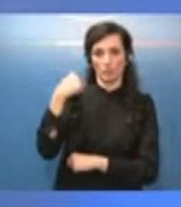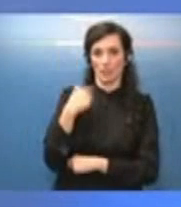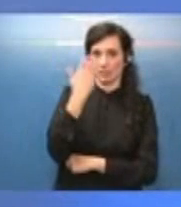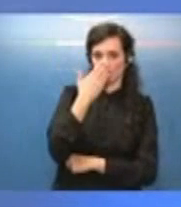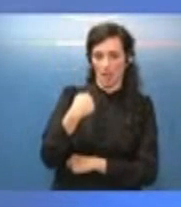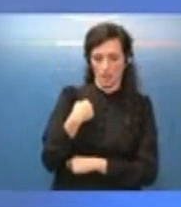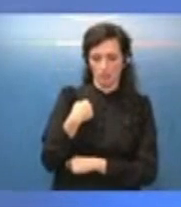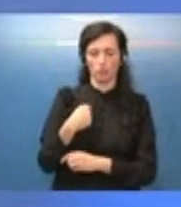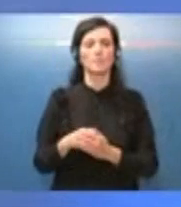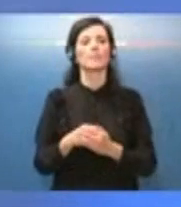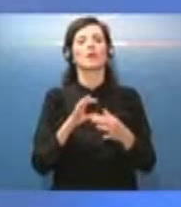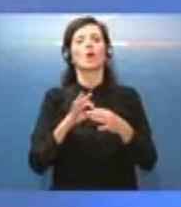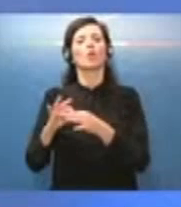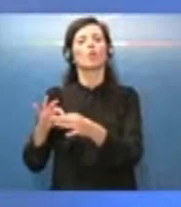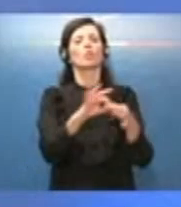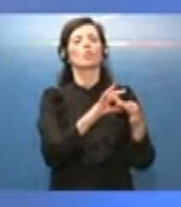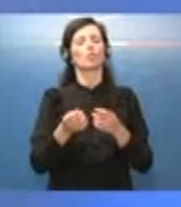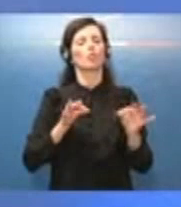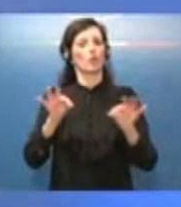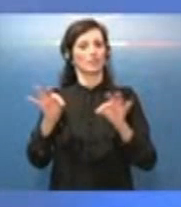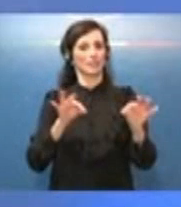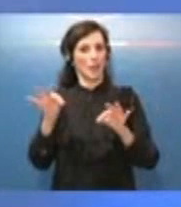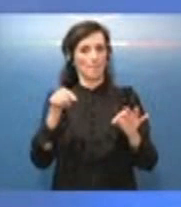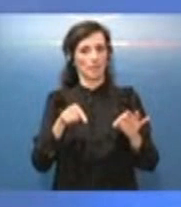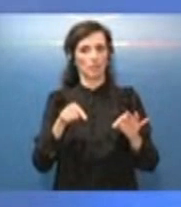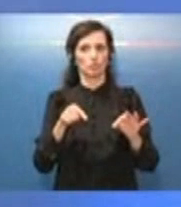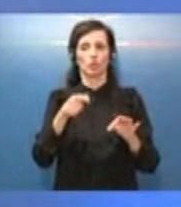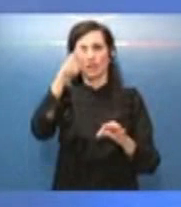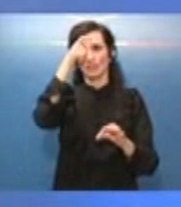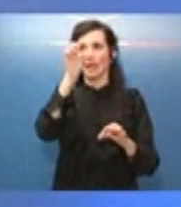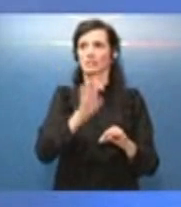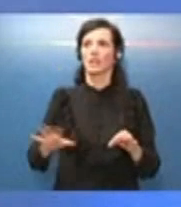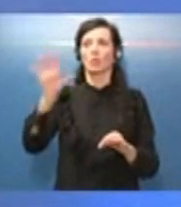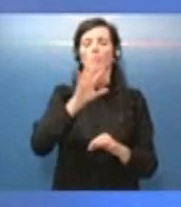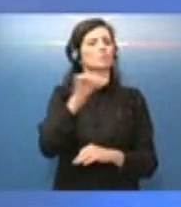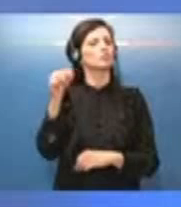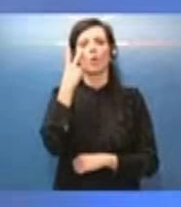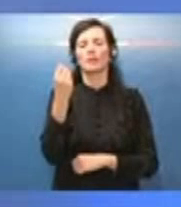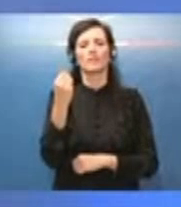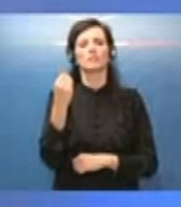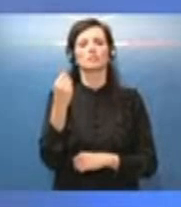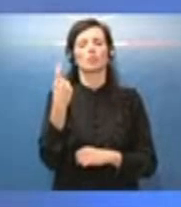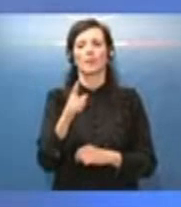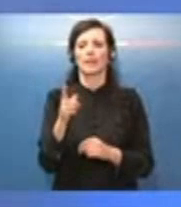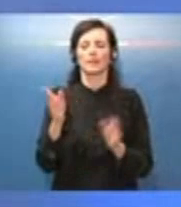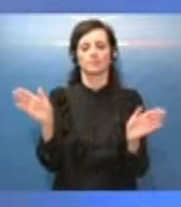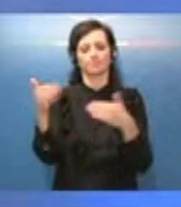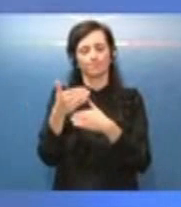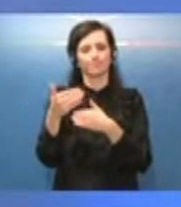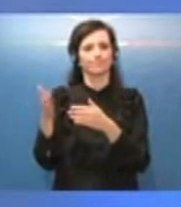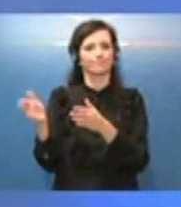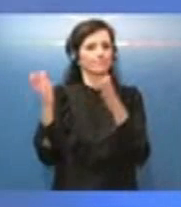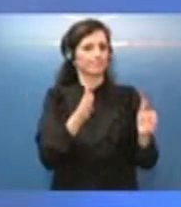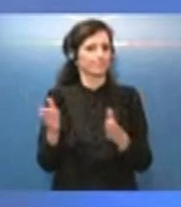il coordinamento in realtà tra i Paesi europei esiste solo per l'approvvigionamento per il resto si va un po' in ordine